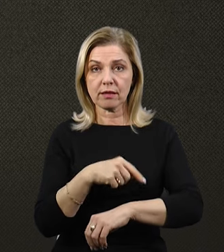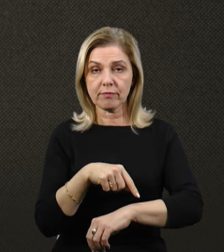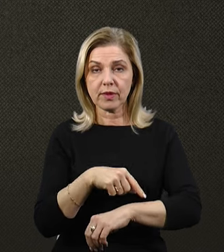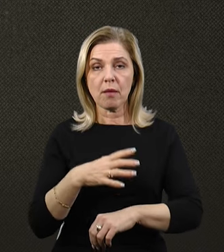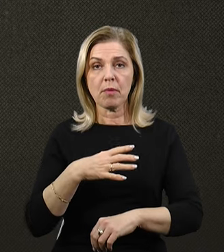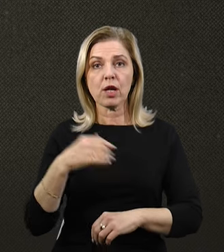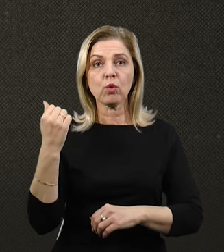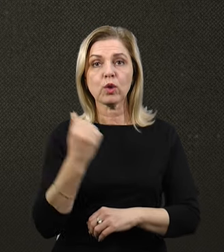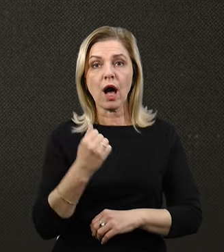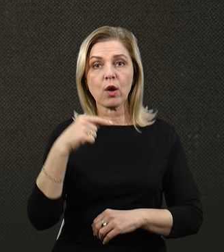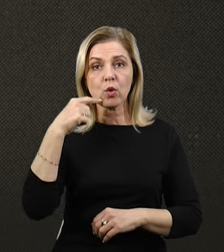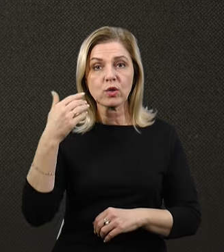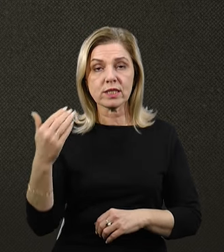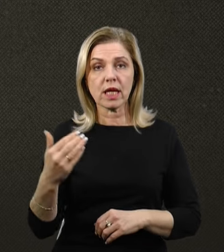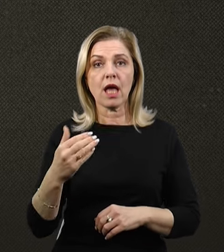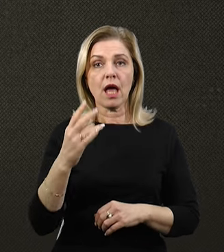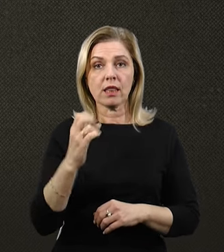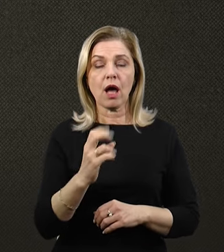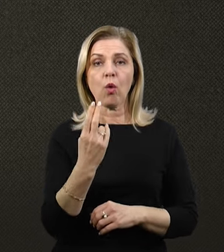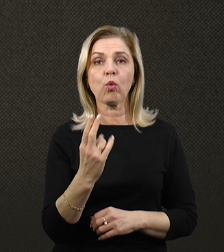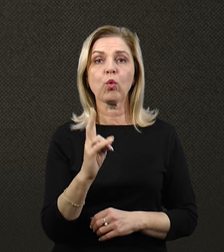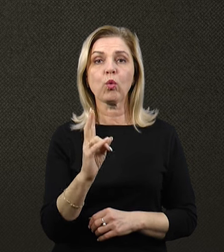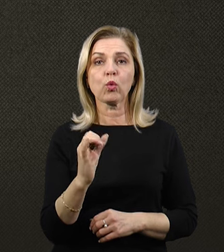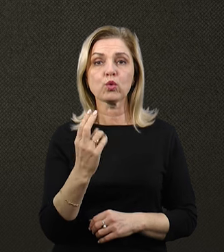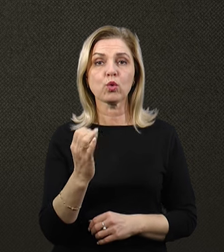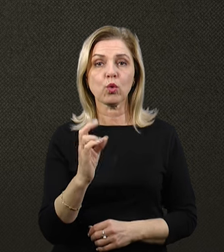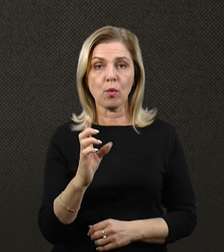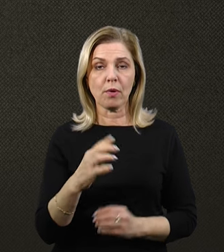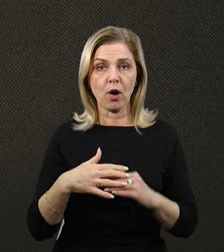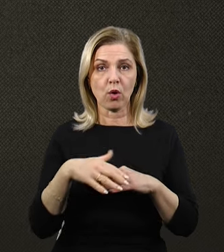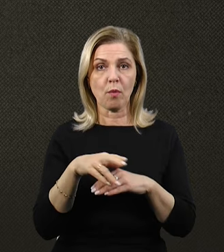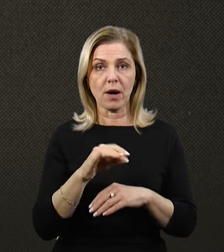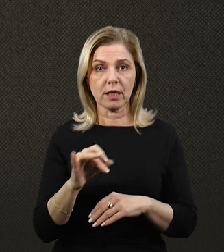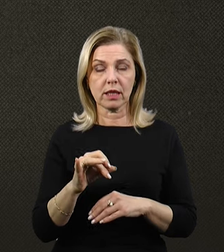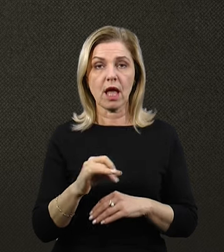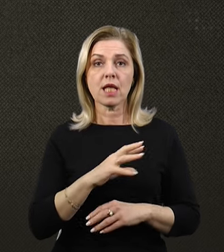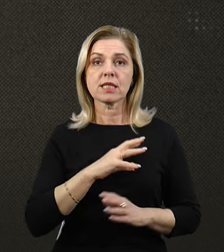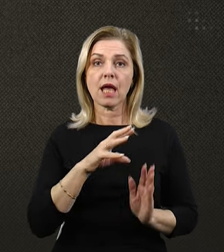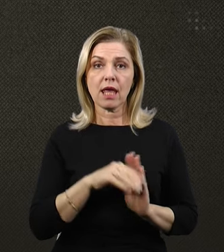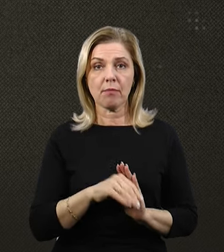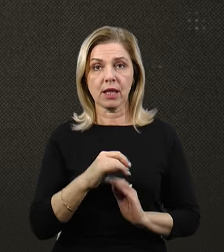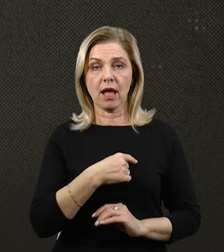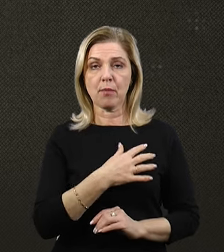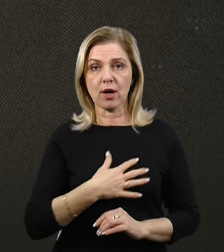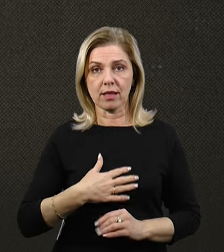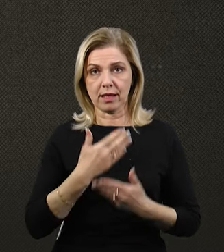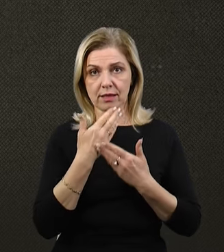удари фіксували на узбережжі Куцурубської громади. Загиблих та поранених внаслідок обстрілів Миколаївщини немає.